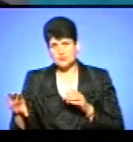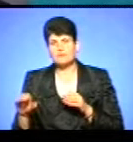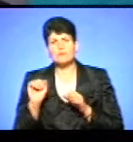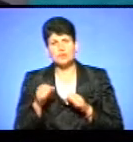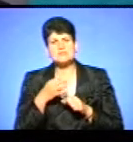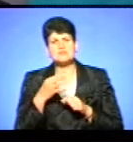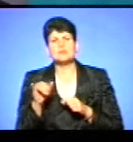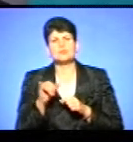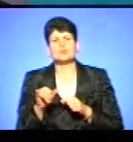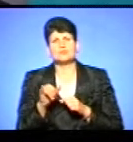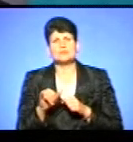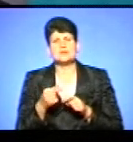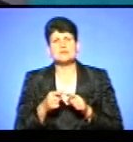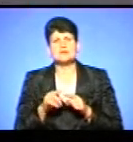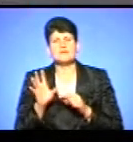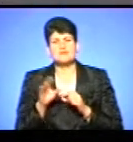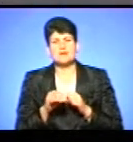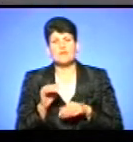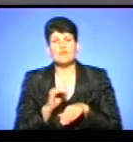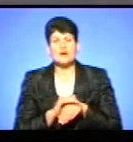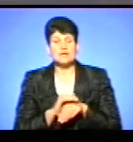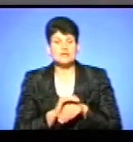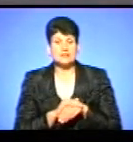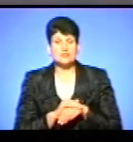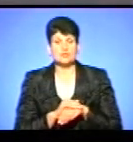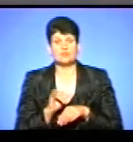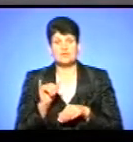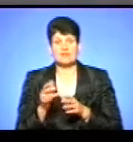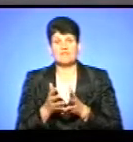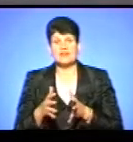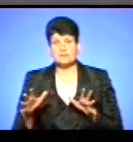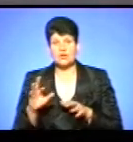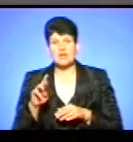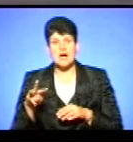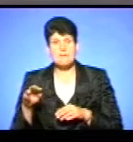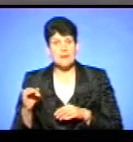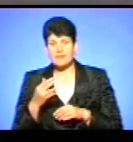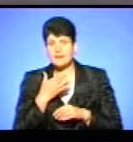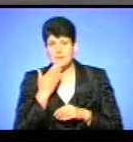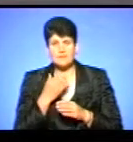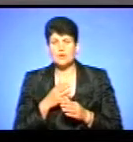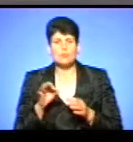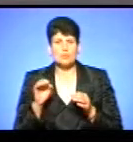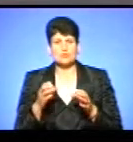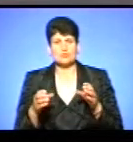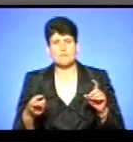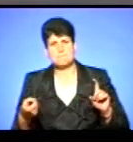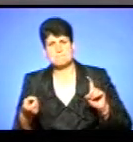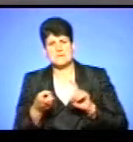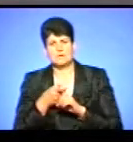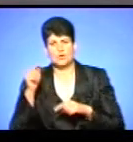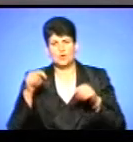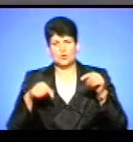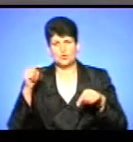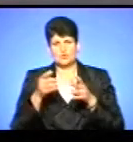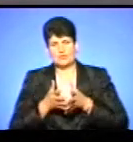текли ці всі відходи? Фактично, вони не місць, в них вигребної ями немає. І вони просто прямо її підключали до дощової системи